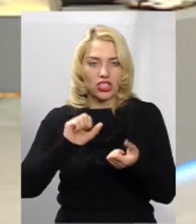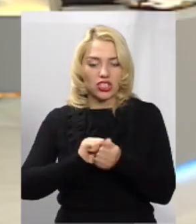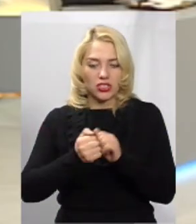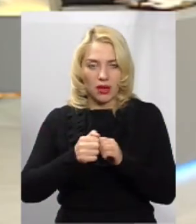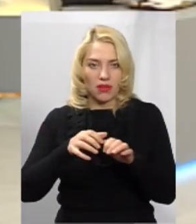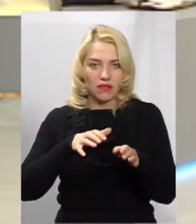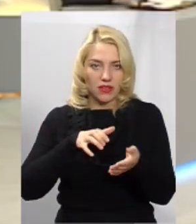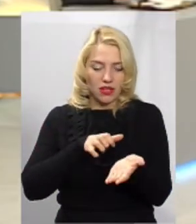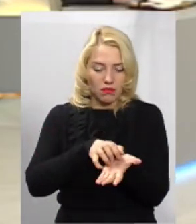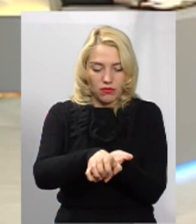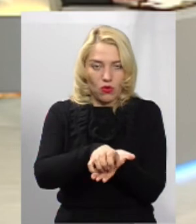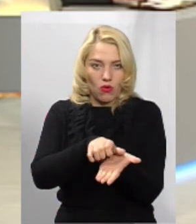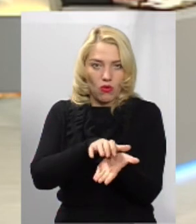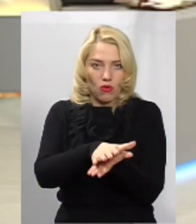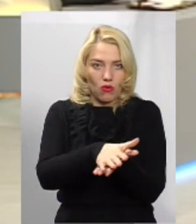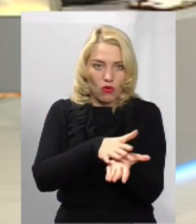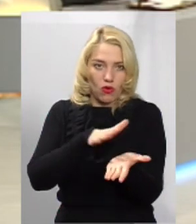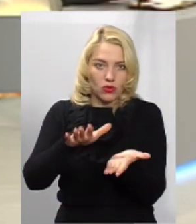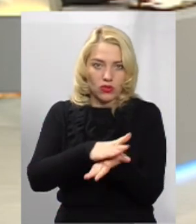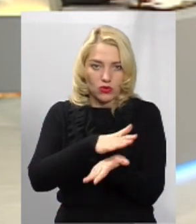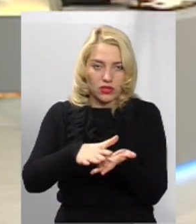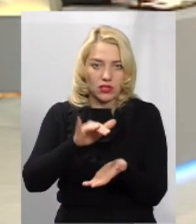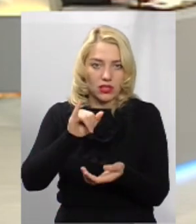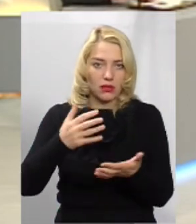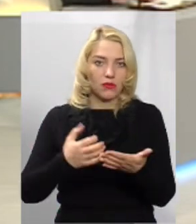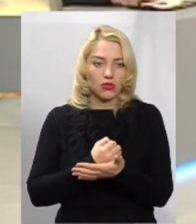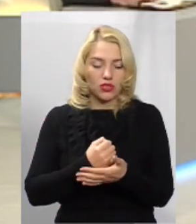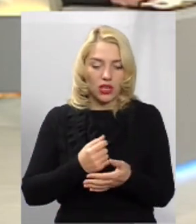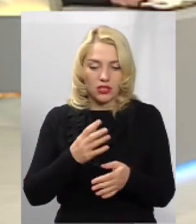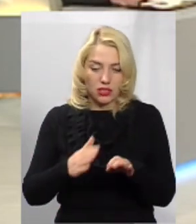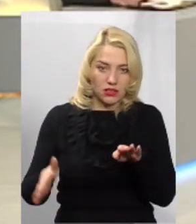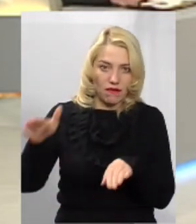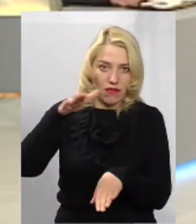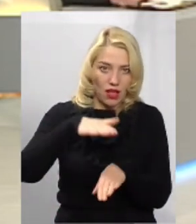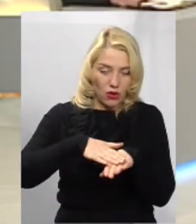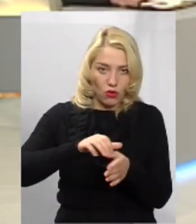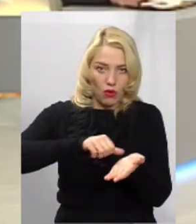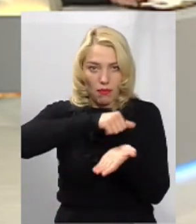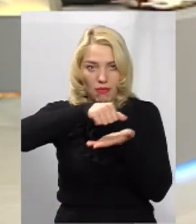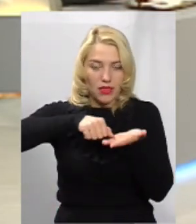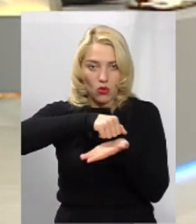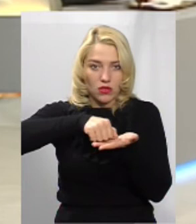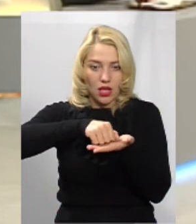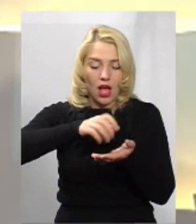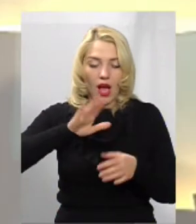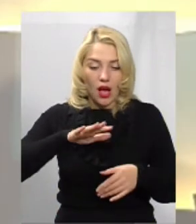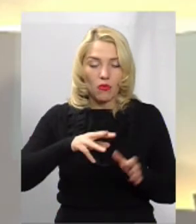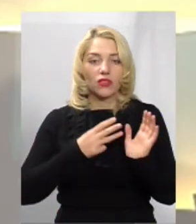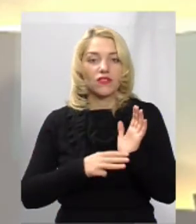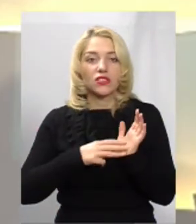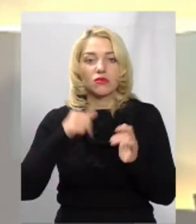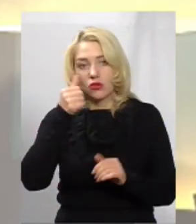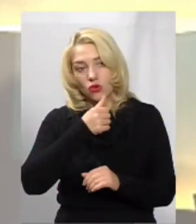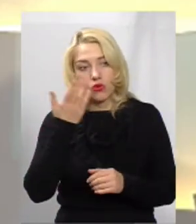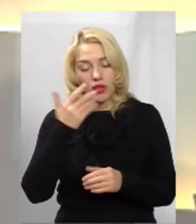бруківці і це надає сійкості полотну. Зверха на щебні два шари асфальтобетонного покриття. Потім в 80-х роках,